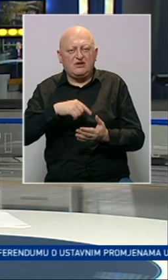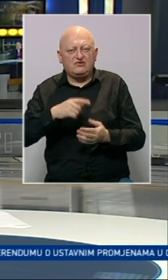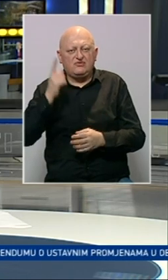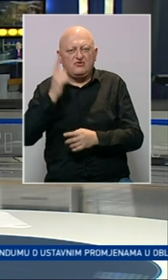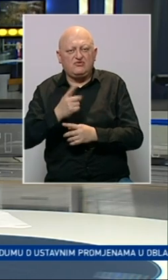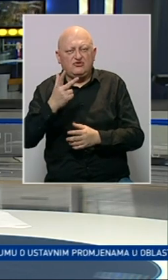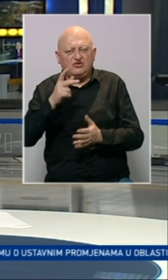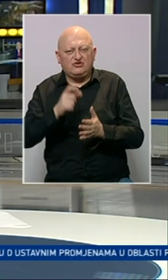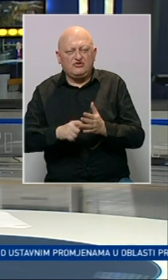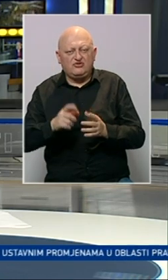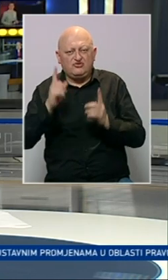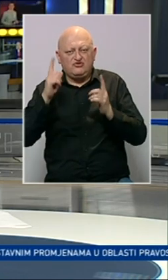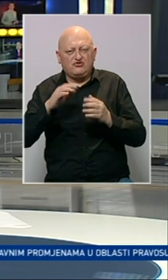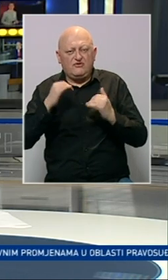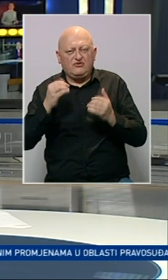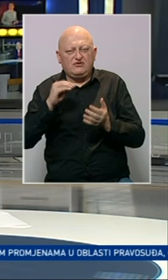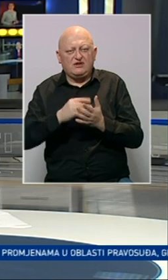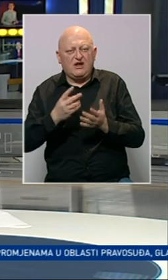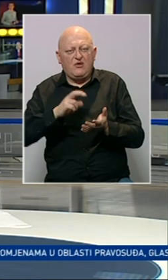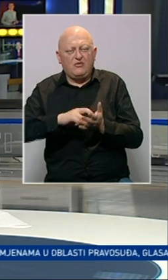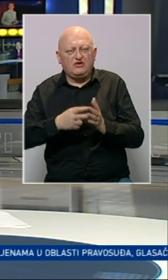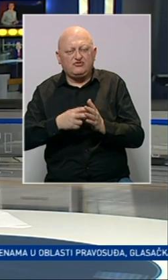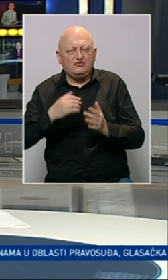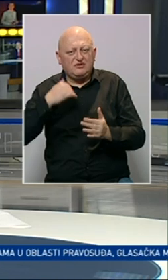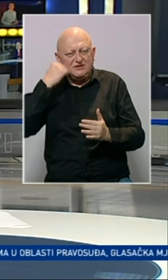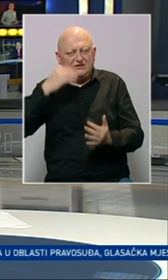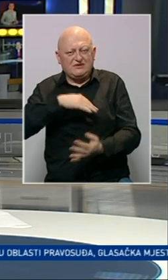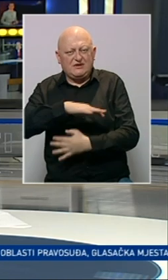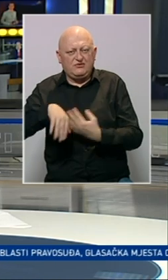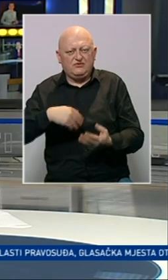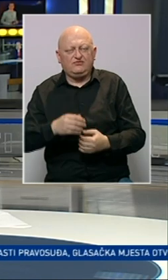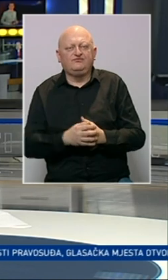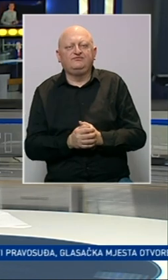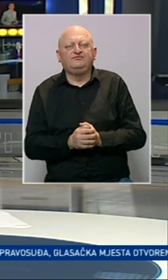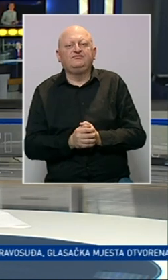jednoglasnu odluku tročelnog sudskog vijeća ocijenili kao političku i skandaloznu.